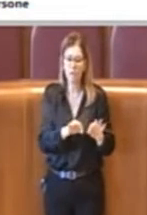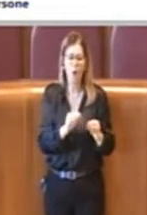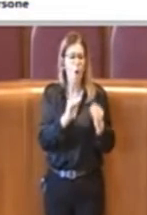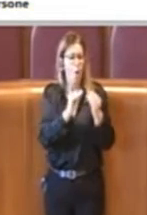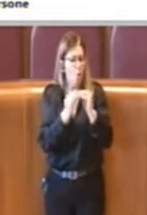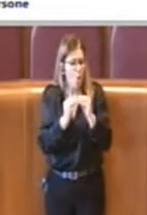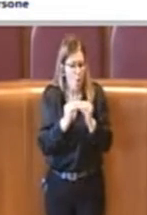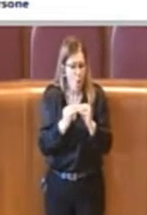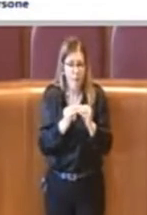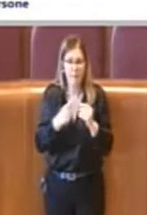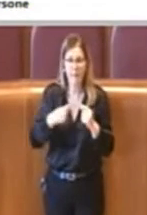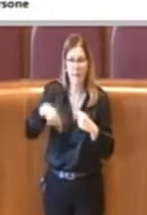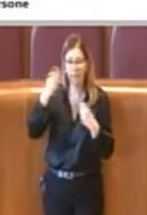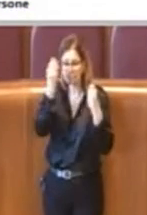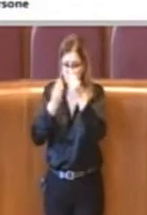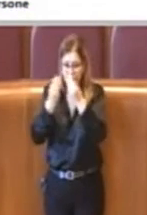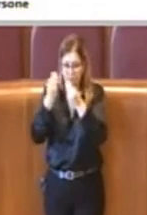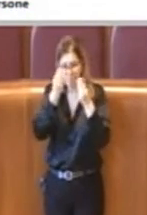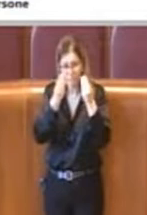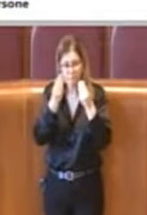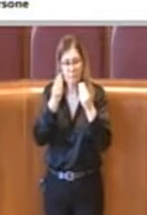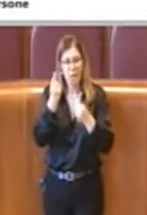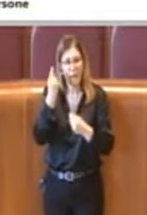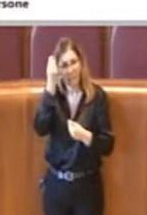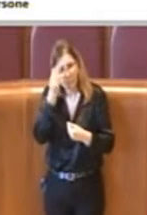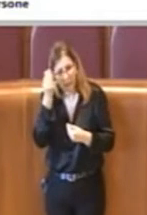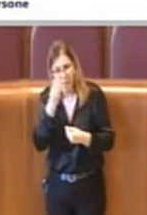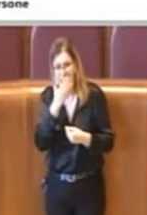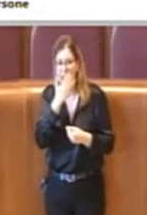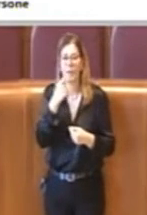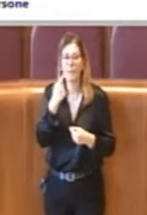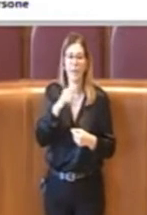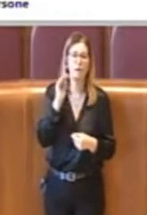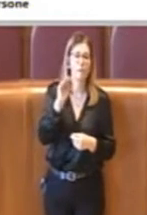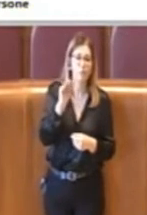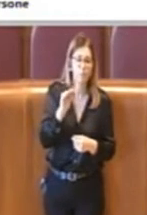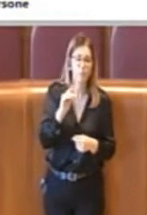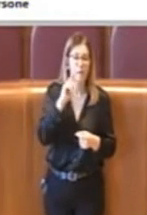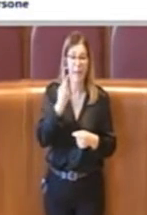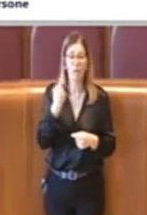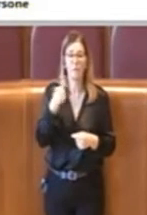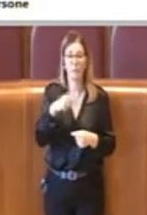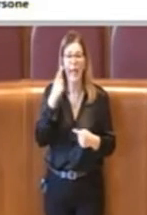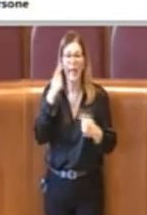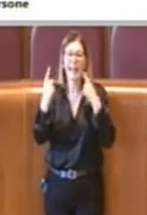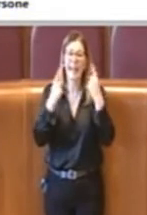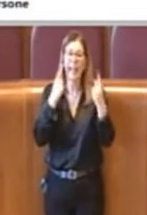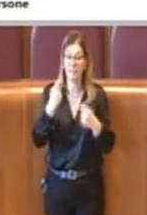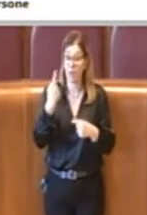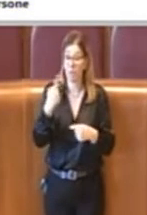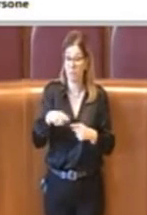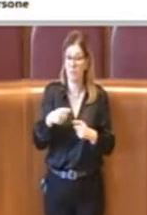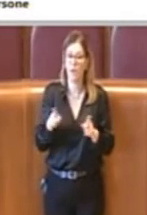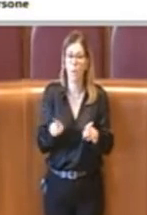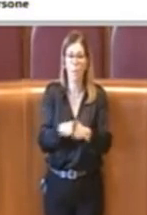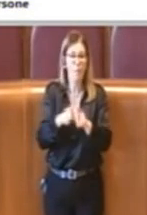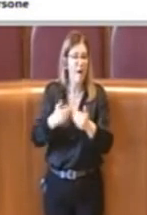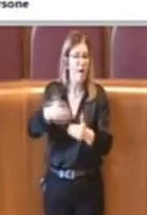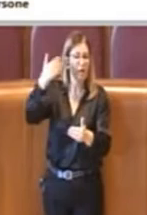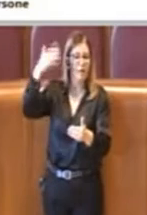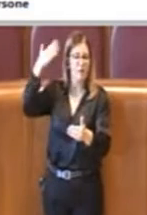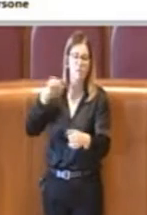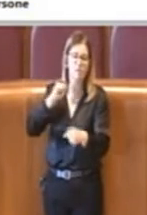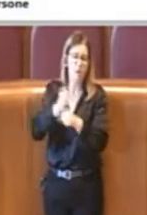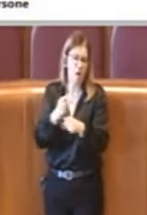creativa di noi italiani, quella creatività che nelle diverse crisi della storia ci ha permesso veramente di ripartire più forti di